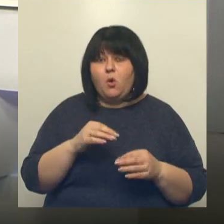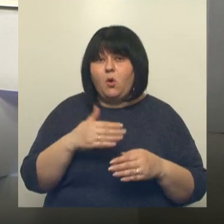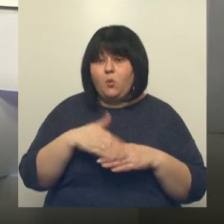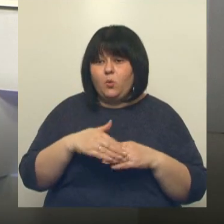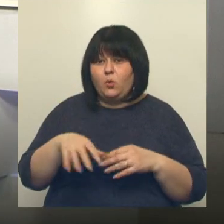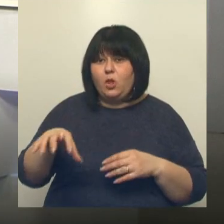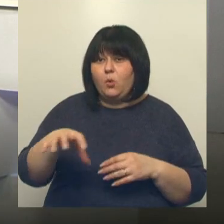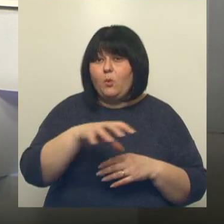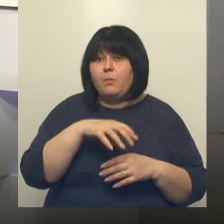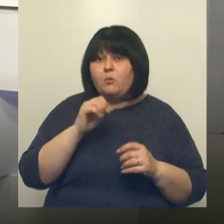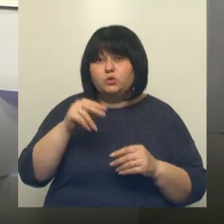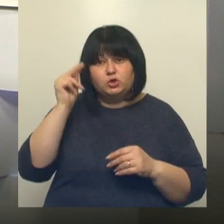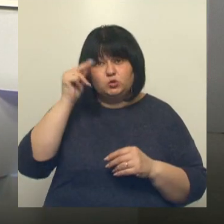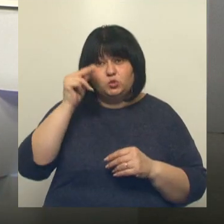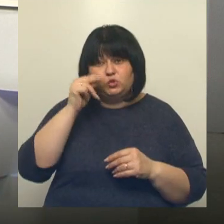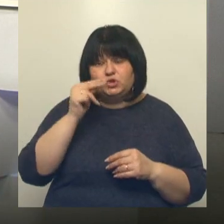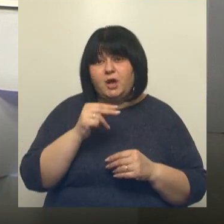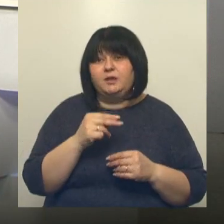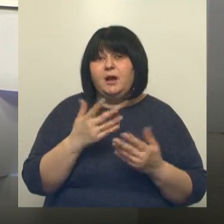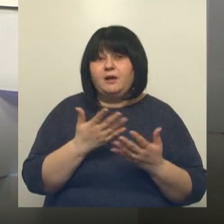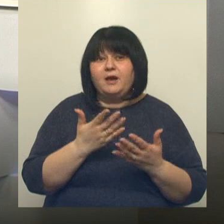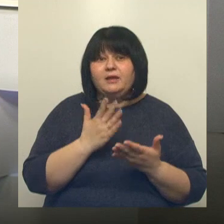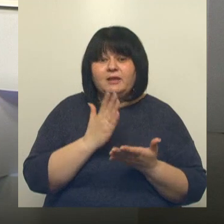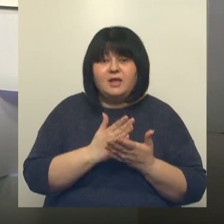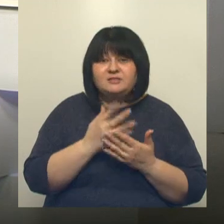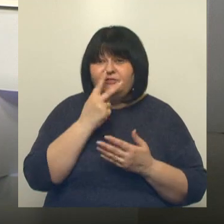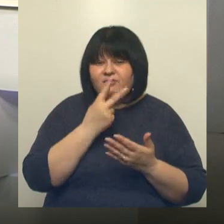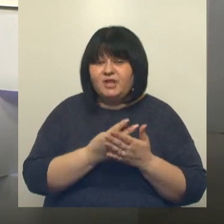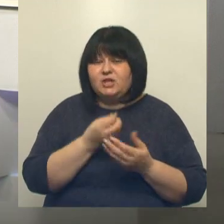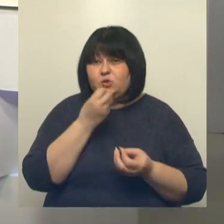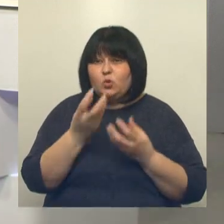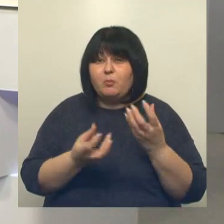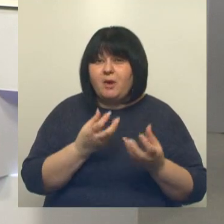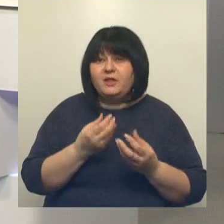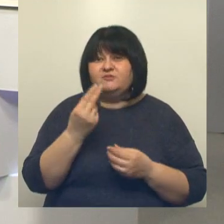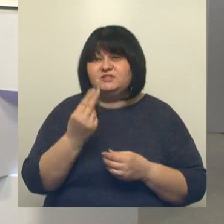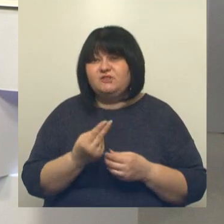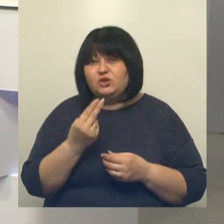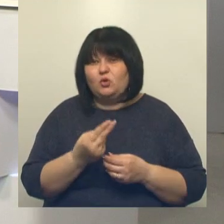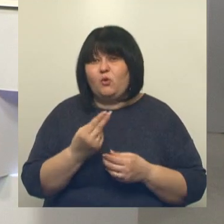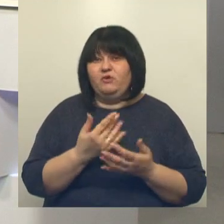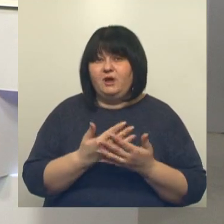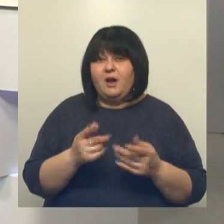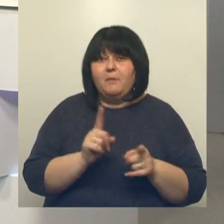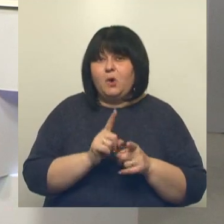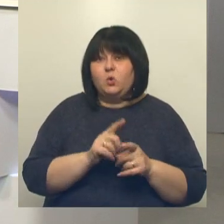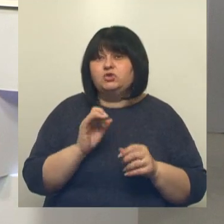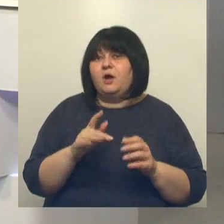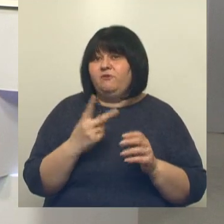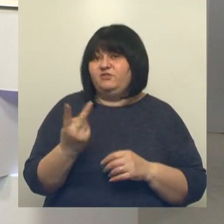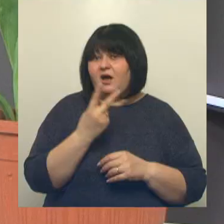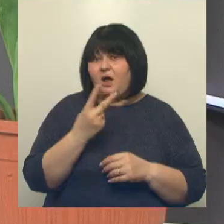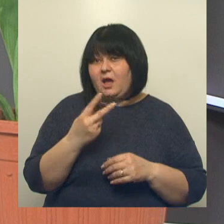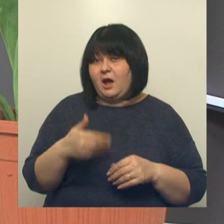городским можно было изучать, какие виды тюльпанов в принципе существуют, каких цветов и оттенков. Ну, вторая Голландия, наверное, у нас уже тут просто.